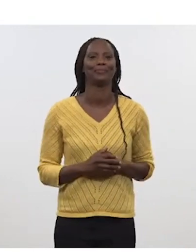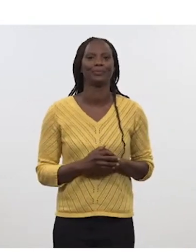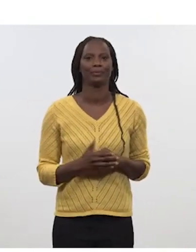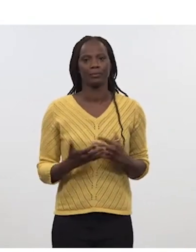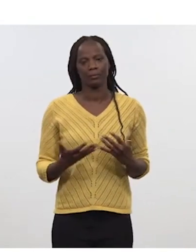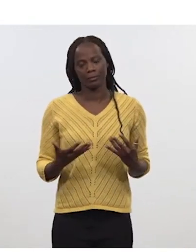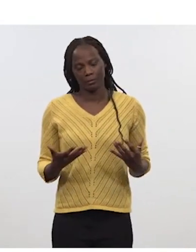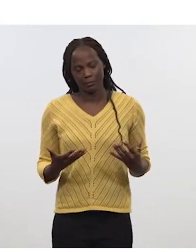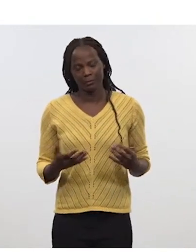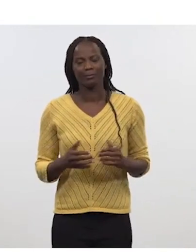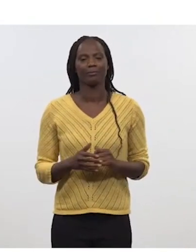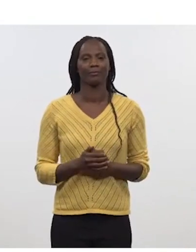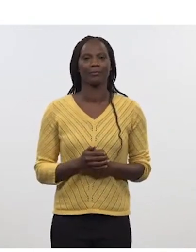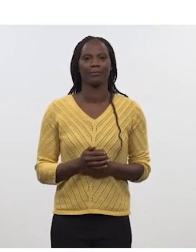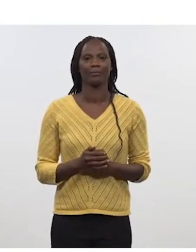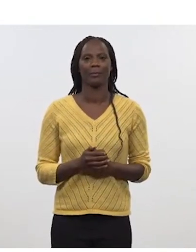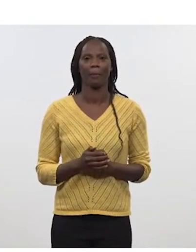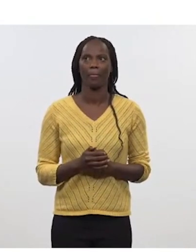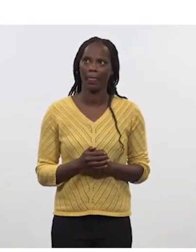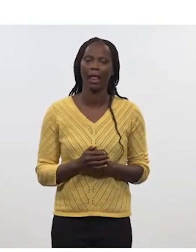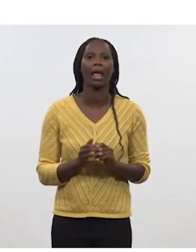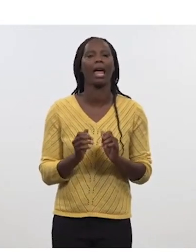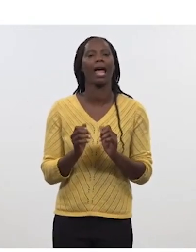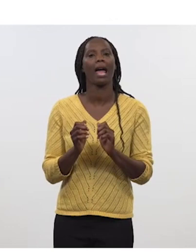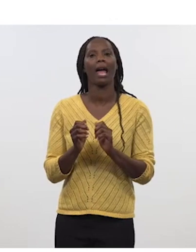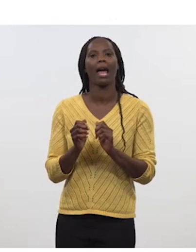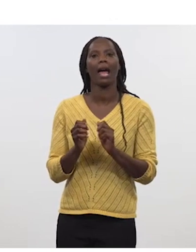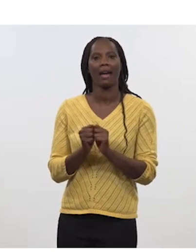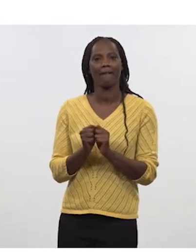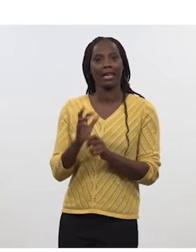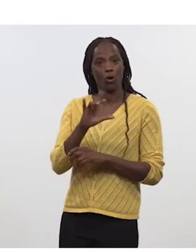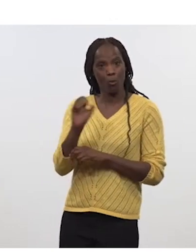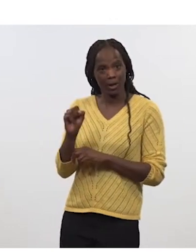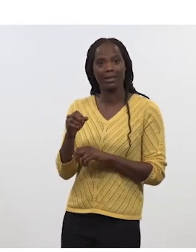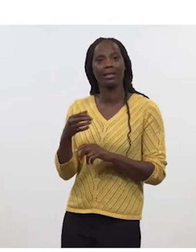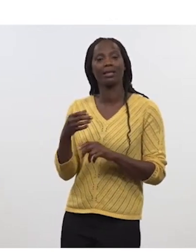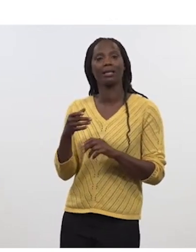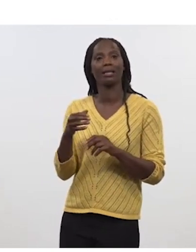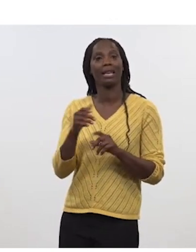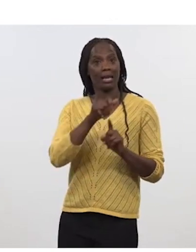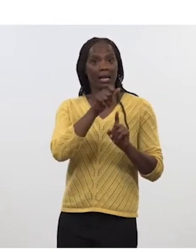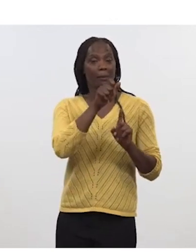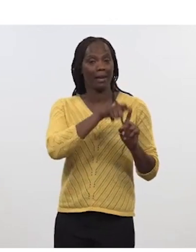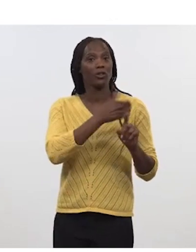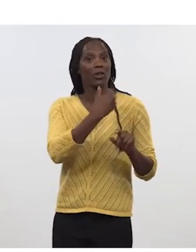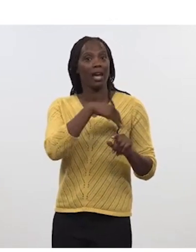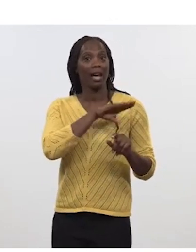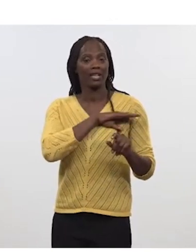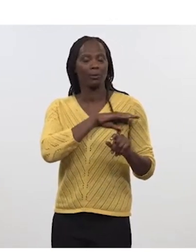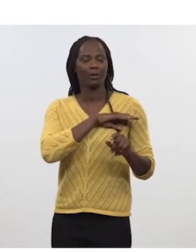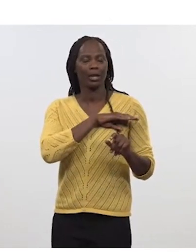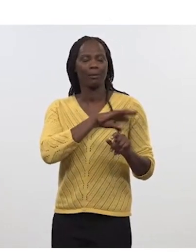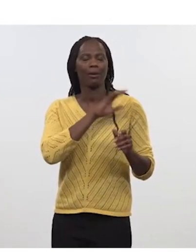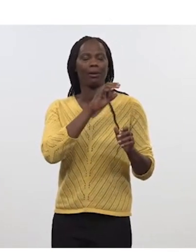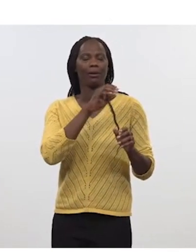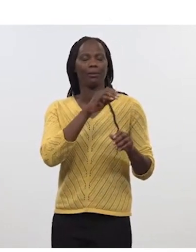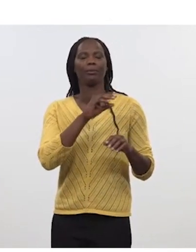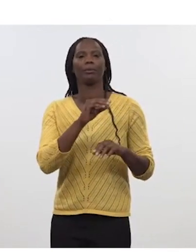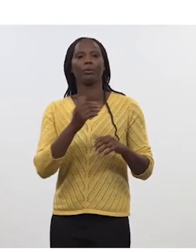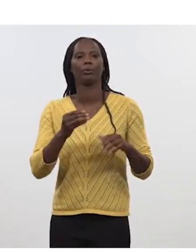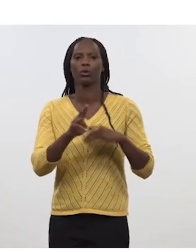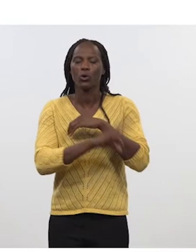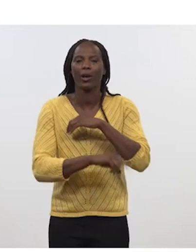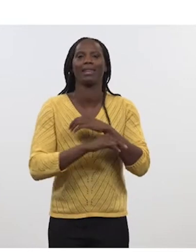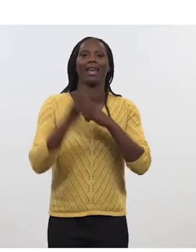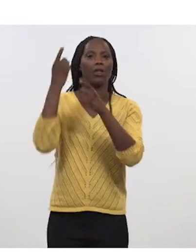avec Boris, mais aussi avec Ben Wallace dans ses fonctions de secrétaire d'État à la Défense de Grande-Bretagne. Il a démissionné il y a maintenant de